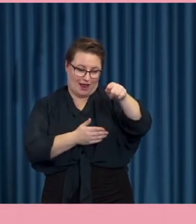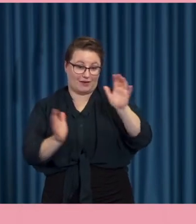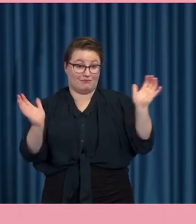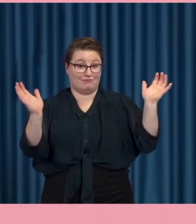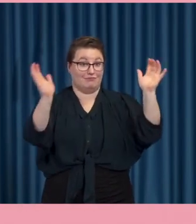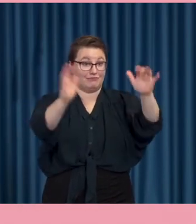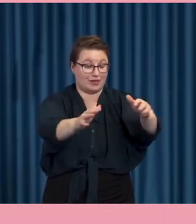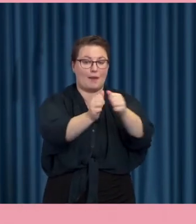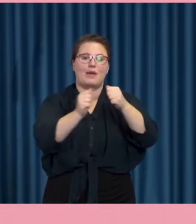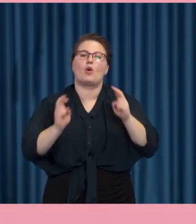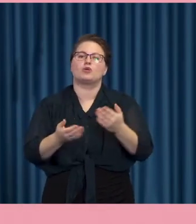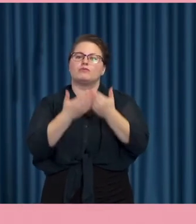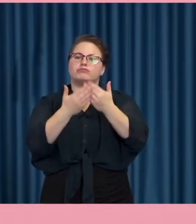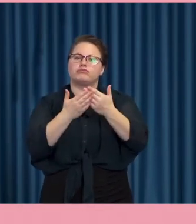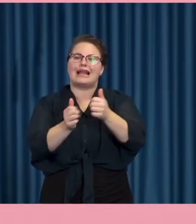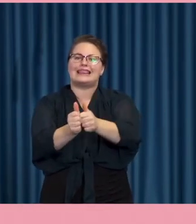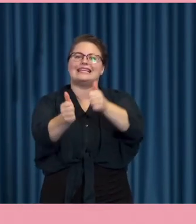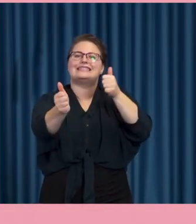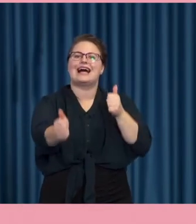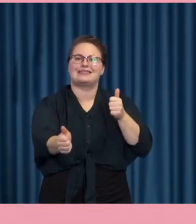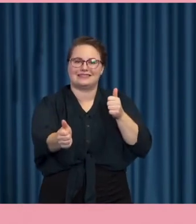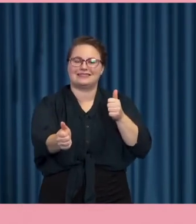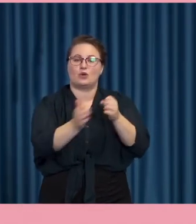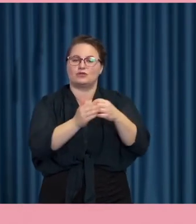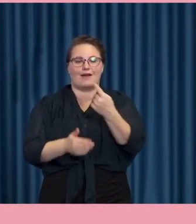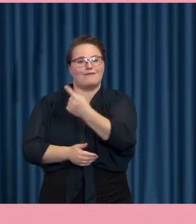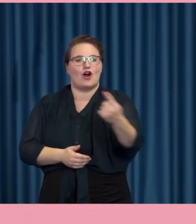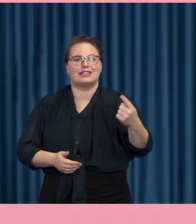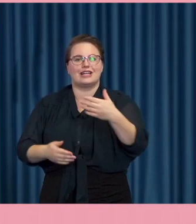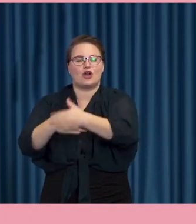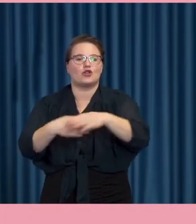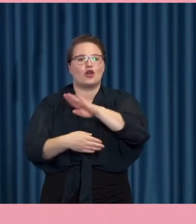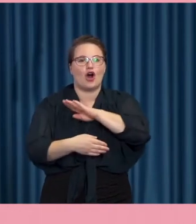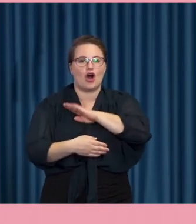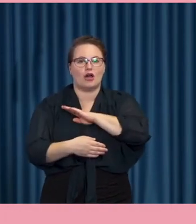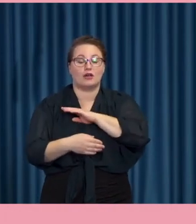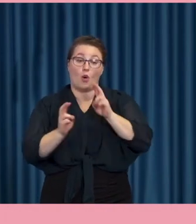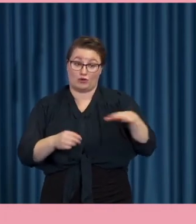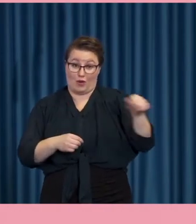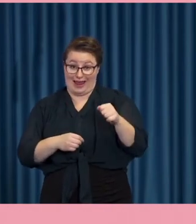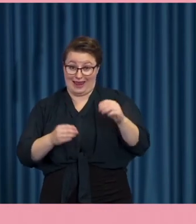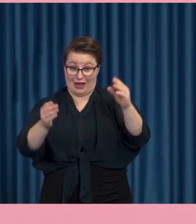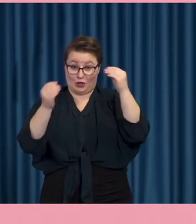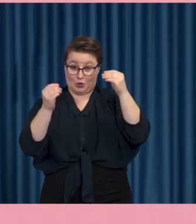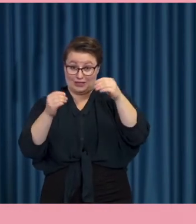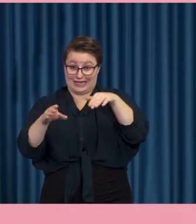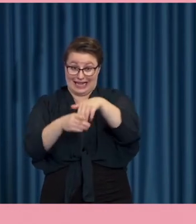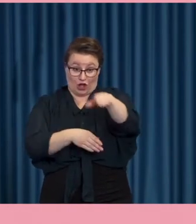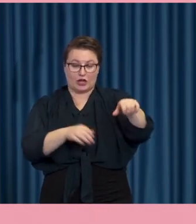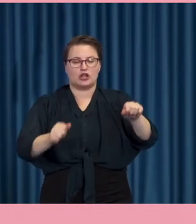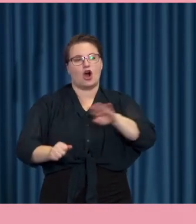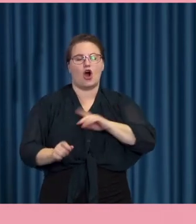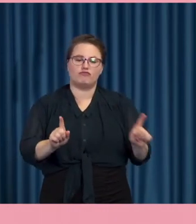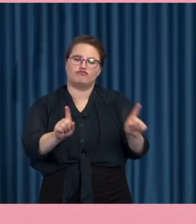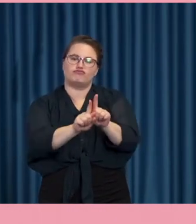på distans för alla har en egen dator. Och alla som går den här kursen ska också ha en stödperson. det kan